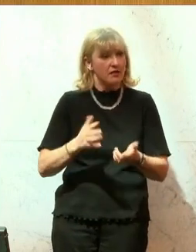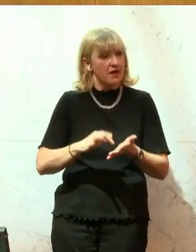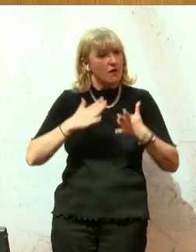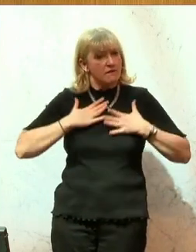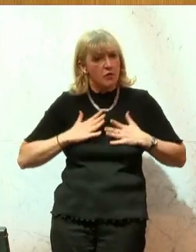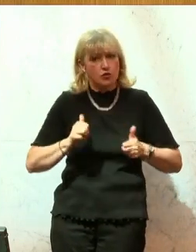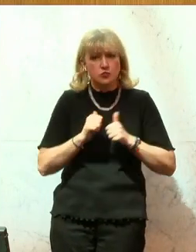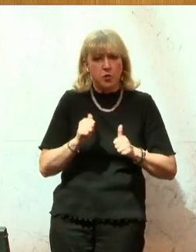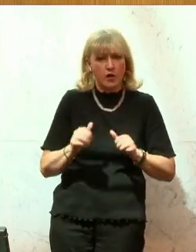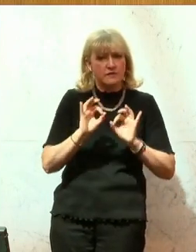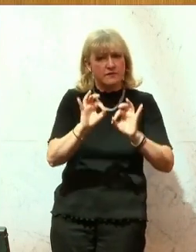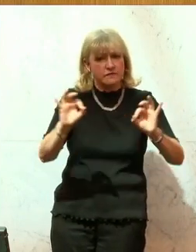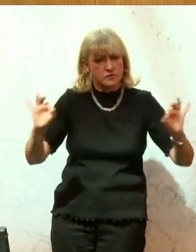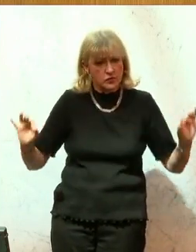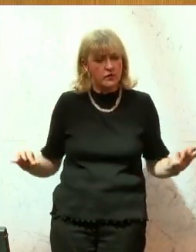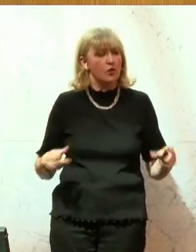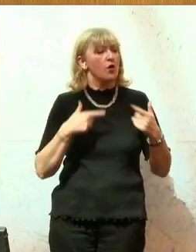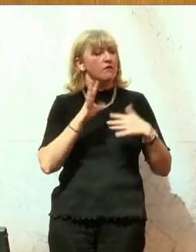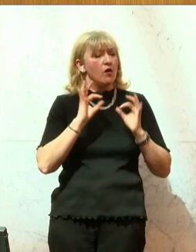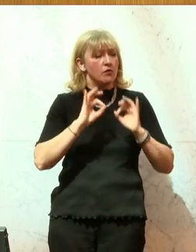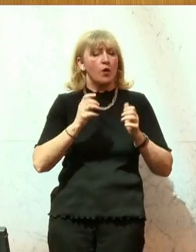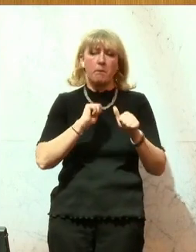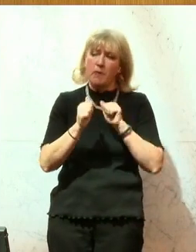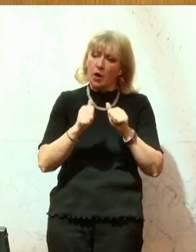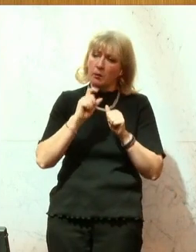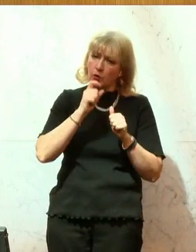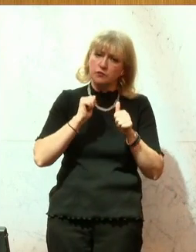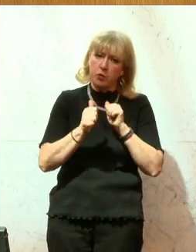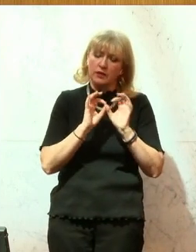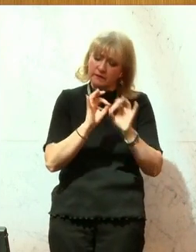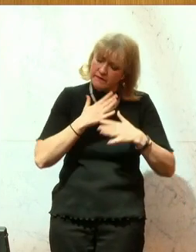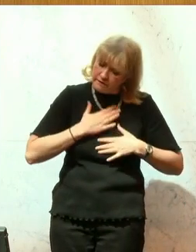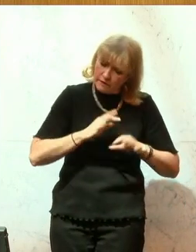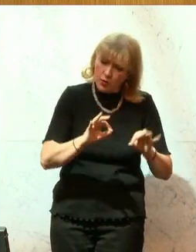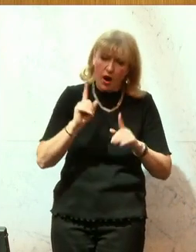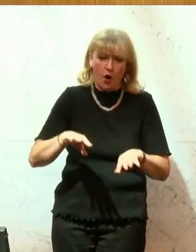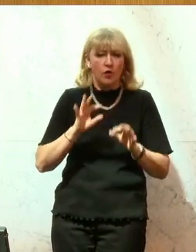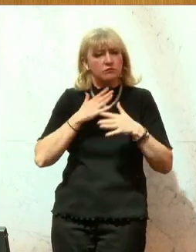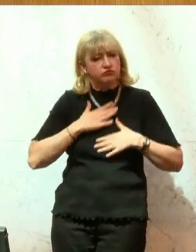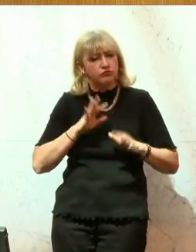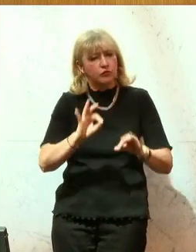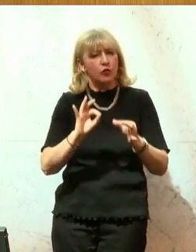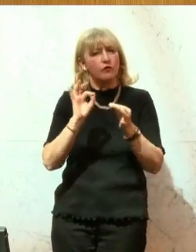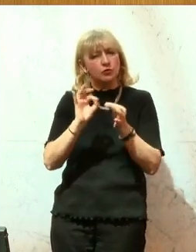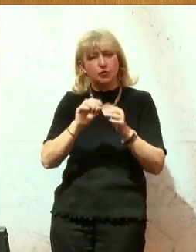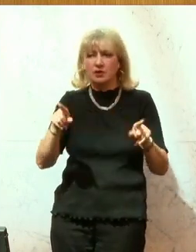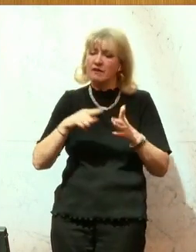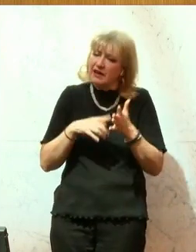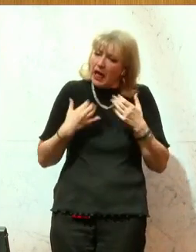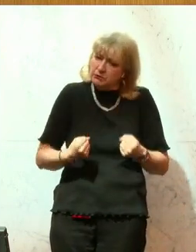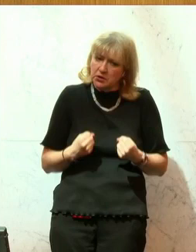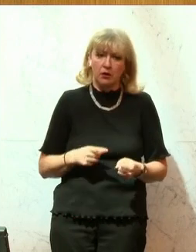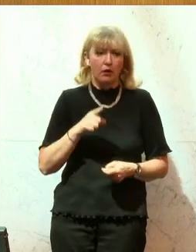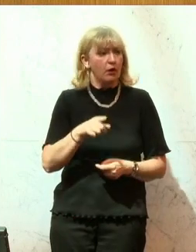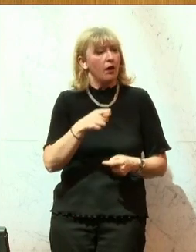Sportlerinnen und Sportler, zum Wohle der Berufssportlerinnen, auch der Funktionäre zur Absicherung, wird